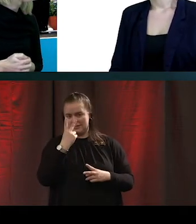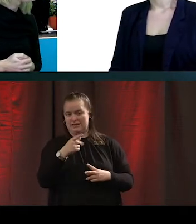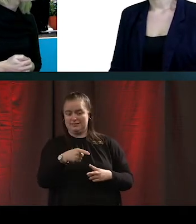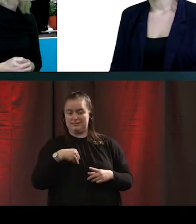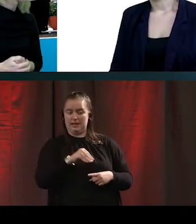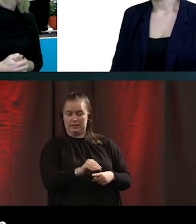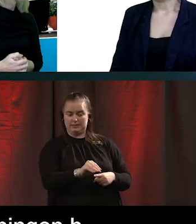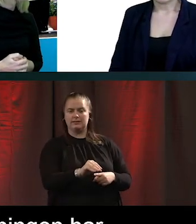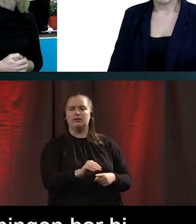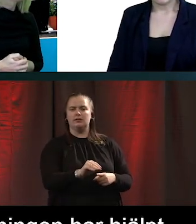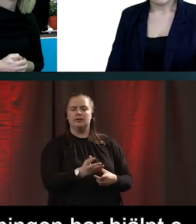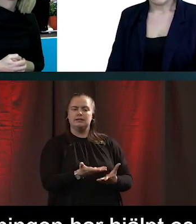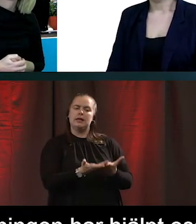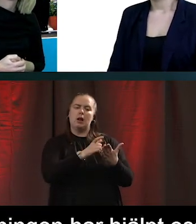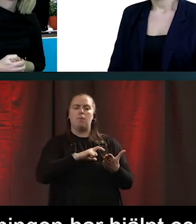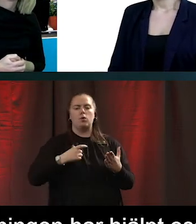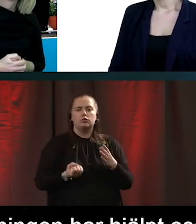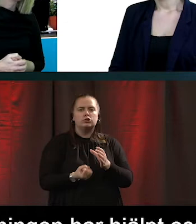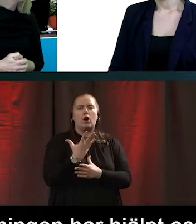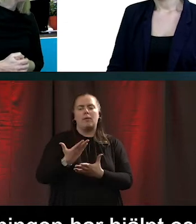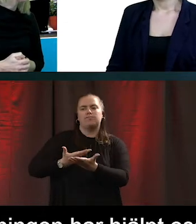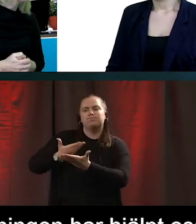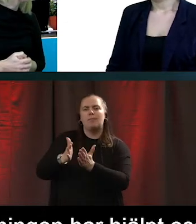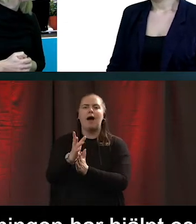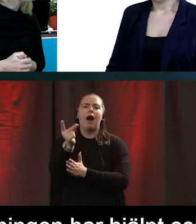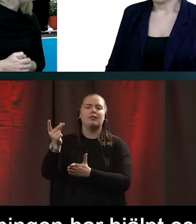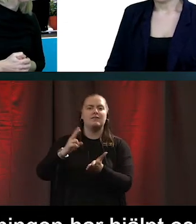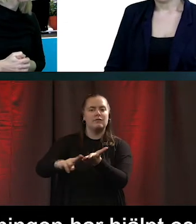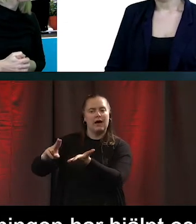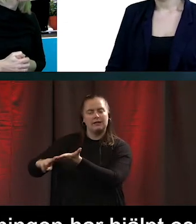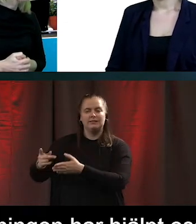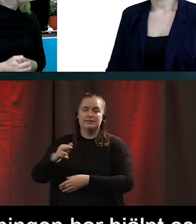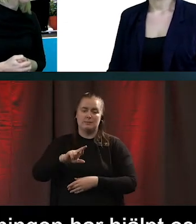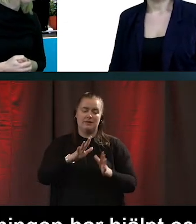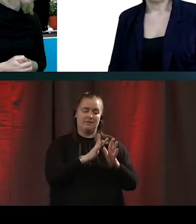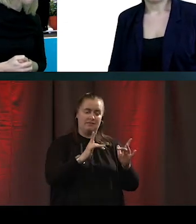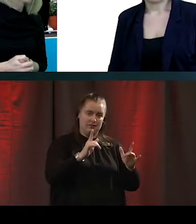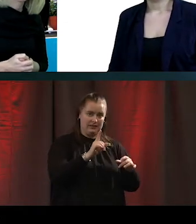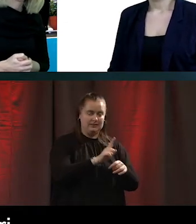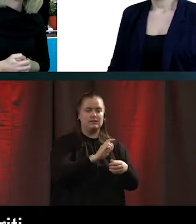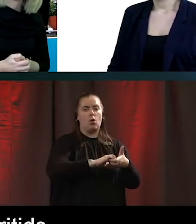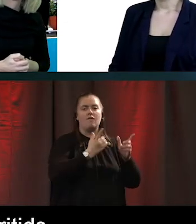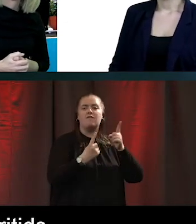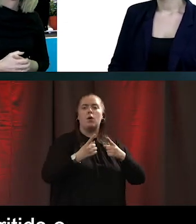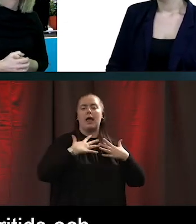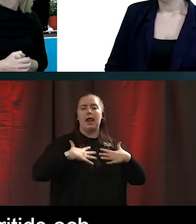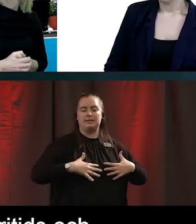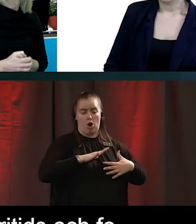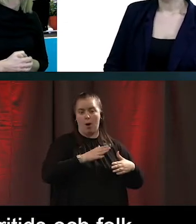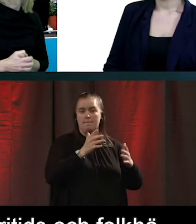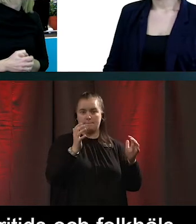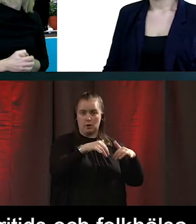att börja starta upp samverkan med andra förvaltningar. Vi har ju till exempel fritids- och folkhälsa som har mötesplatser för ungdomar. Vi har